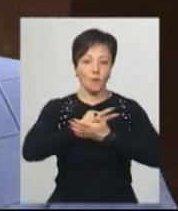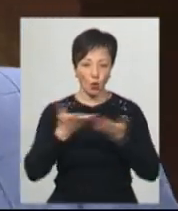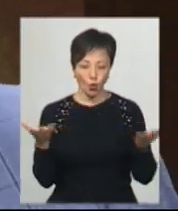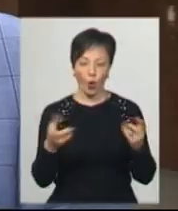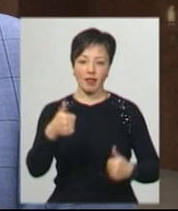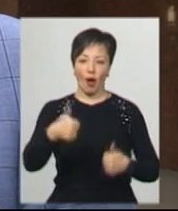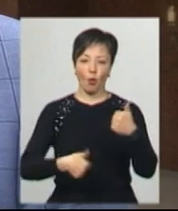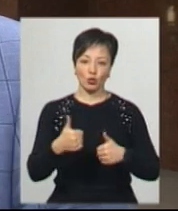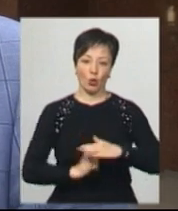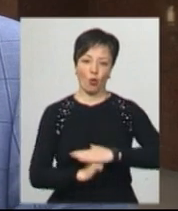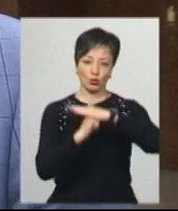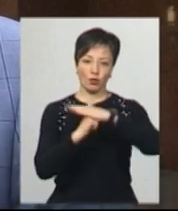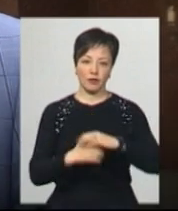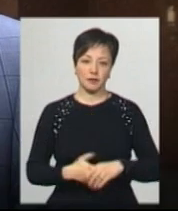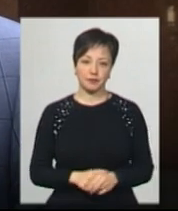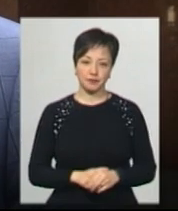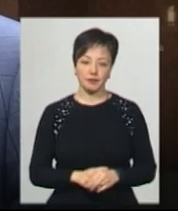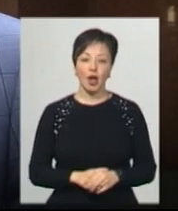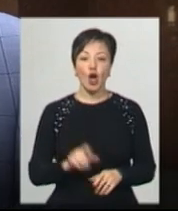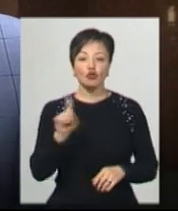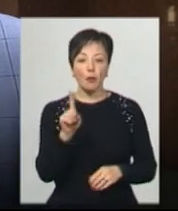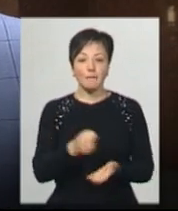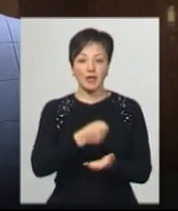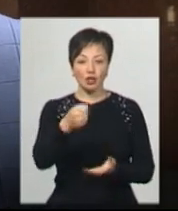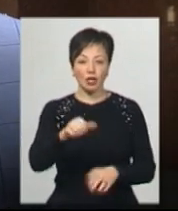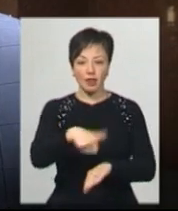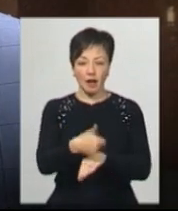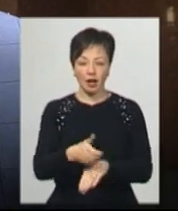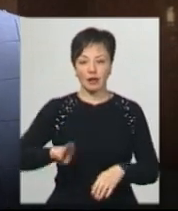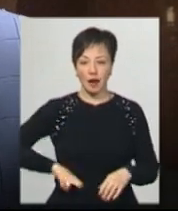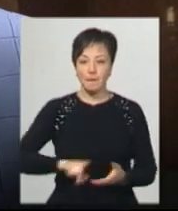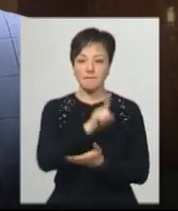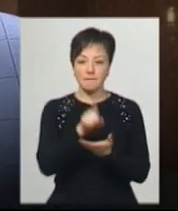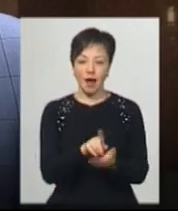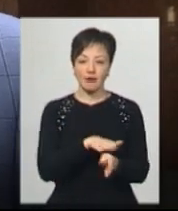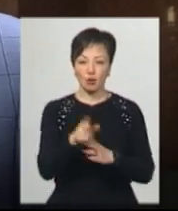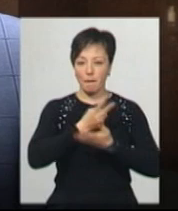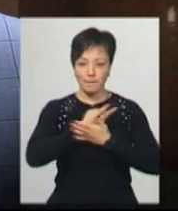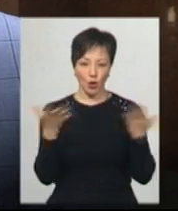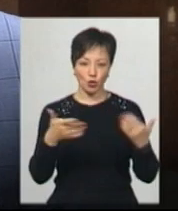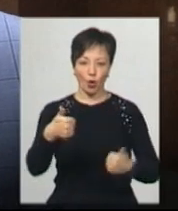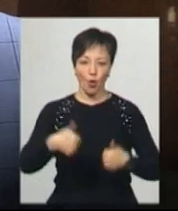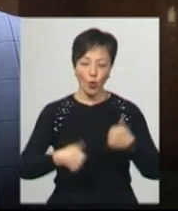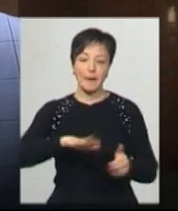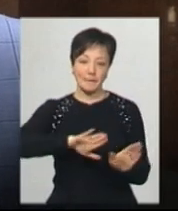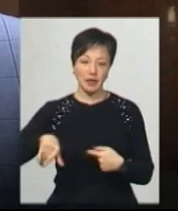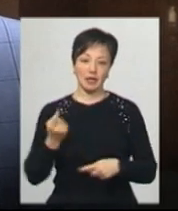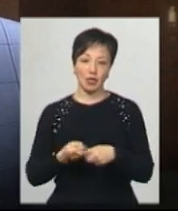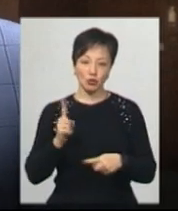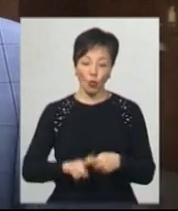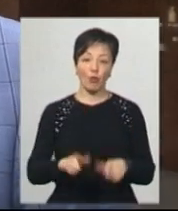та на конкурсній основі. Щоб призначити генерального директора, відповідно, має відбутися прозорий конкурс і після цього